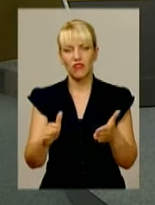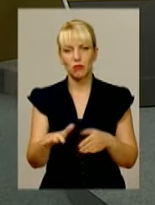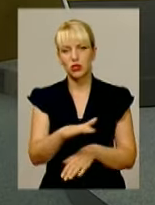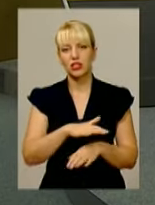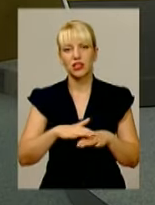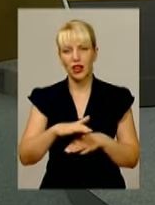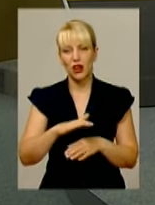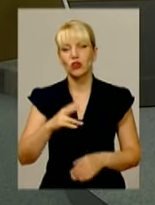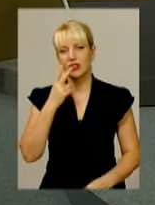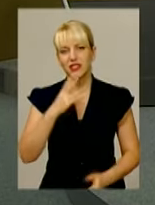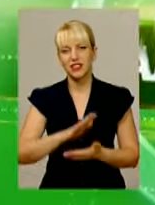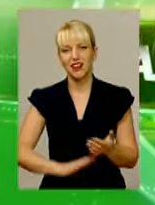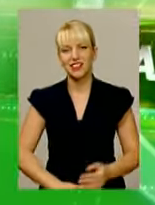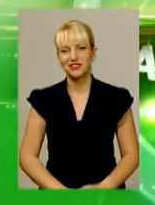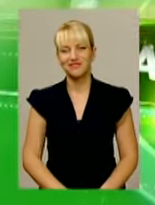«Краю». Ми продовжуємо.